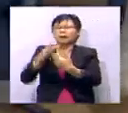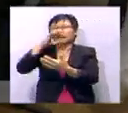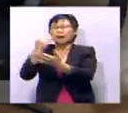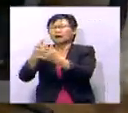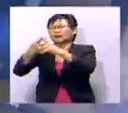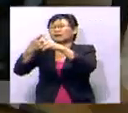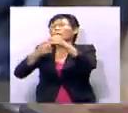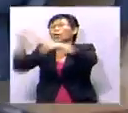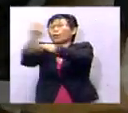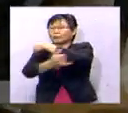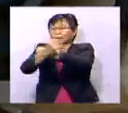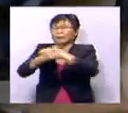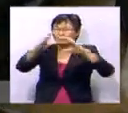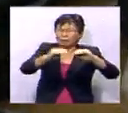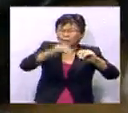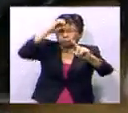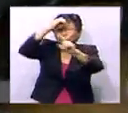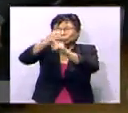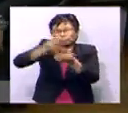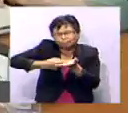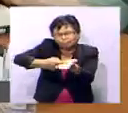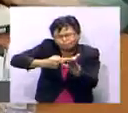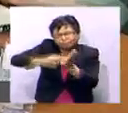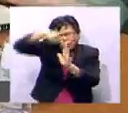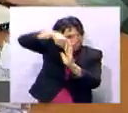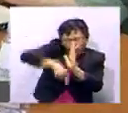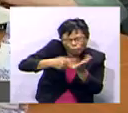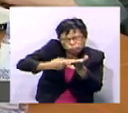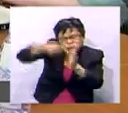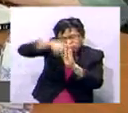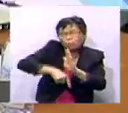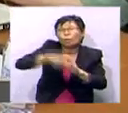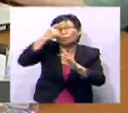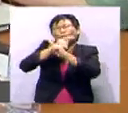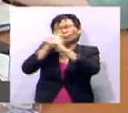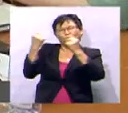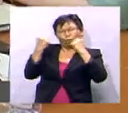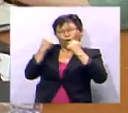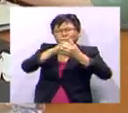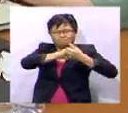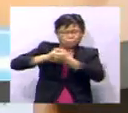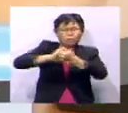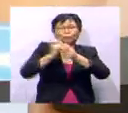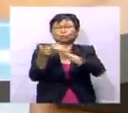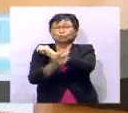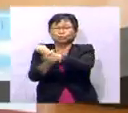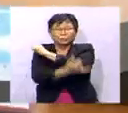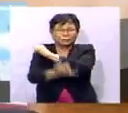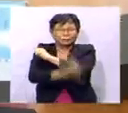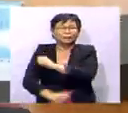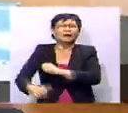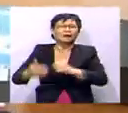negara. Mesyuarat juga bertujuan membincangkan secara lebih mendalam usaha memperkukuh kerjasama kedua-dua negara.